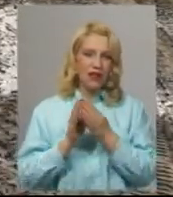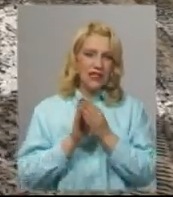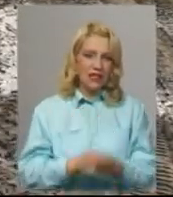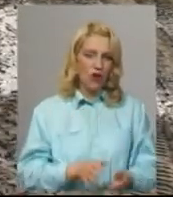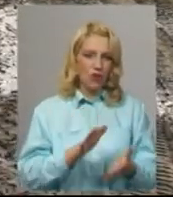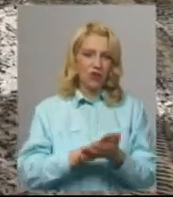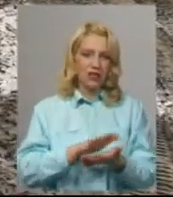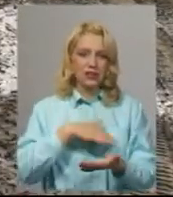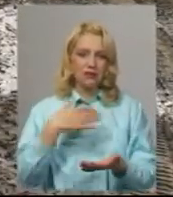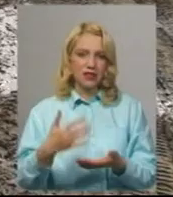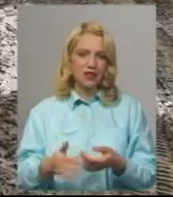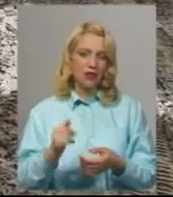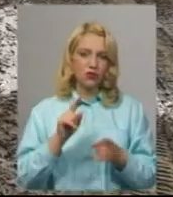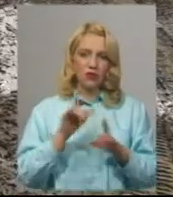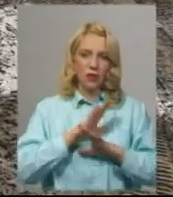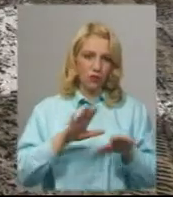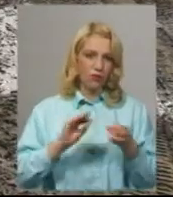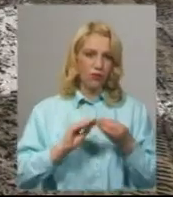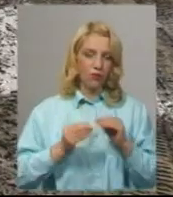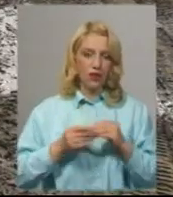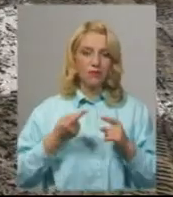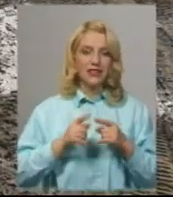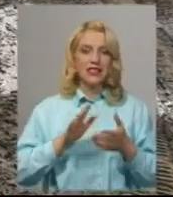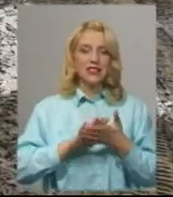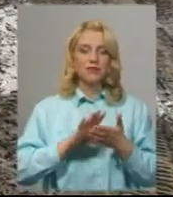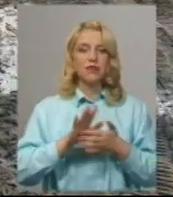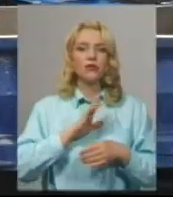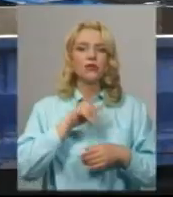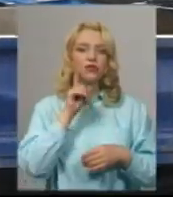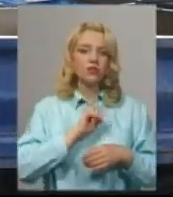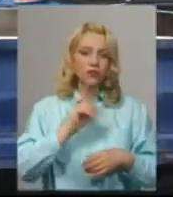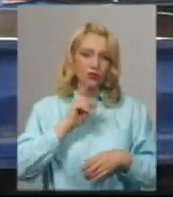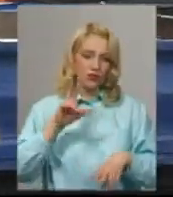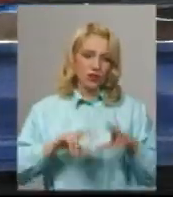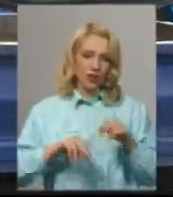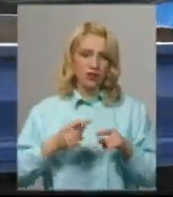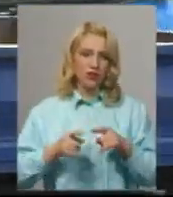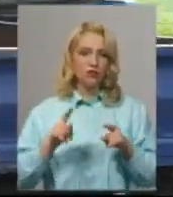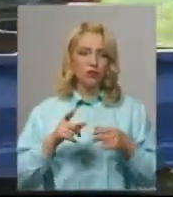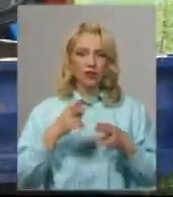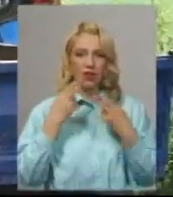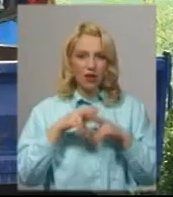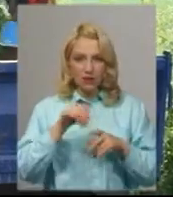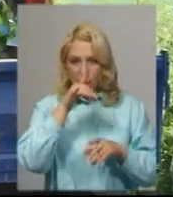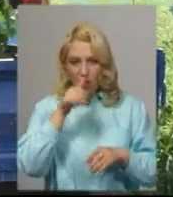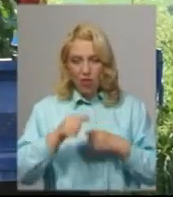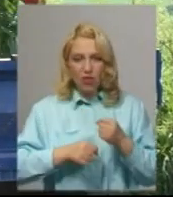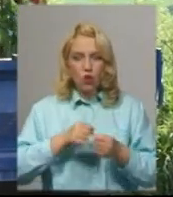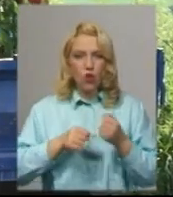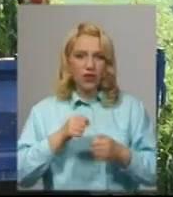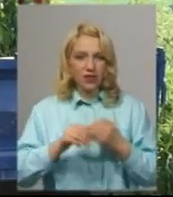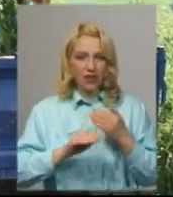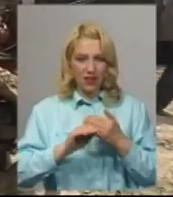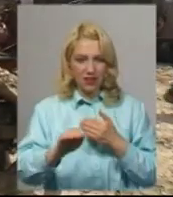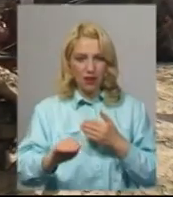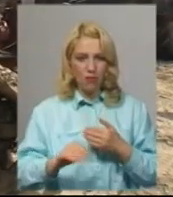Тобто вже не буде ніяких проблем. Це сміття було тимчасово тут розміщене, зв'язку з тим, що техніка не доїжджала. Техніку, яка мала